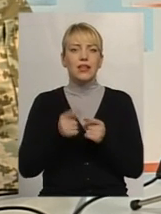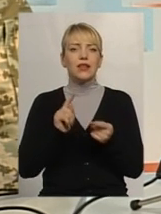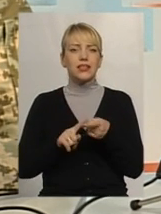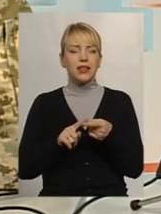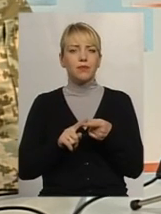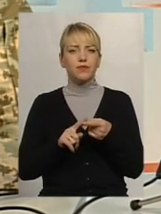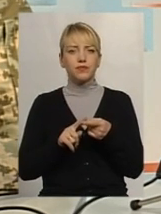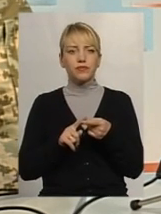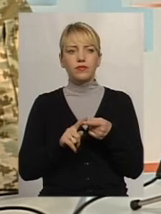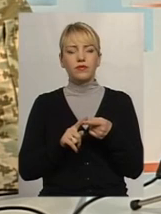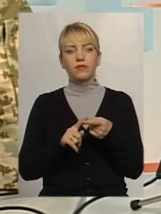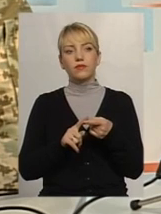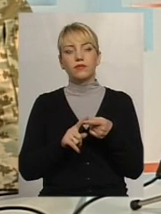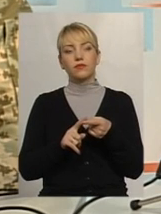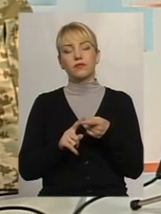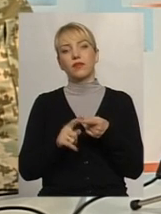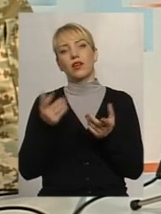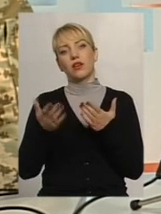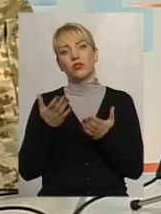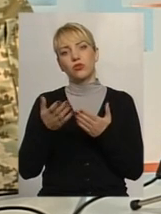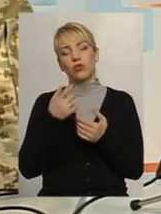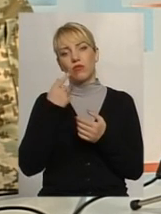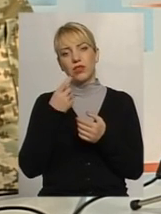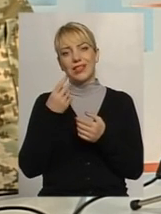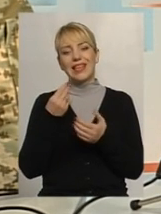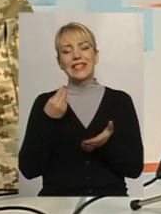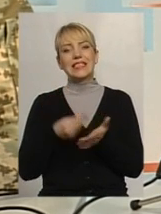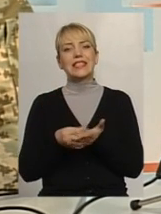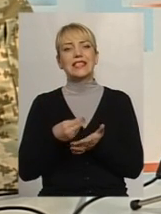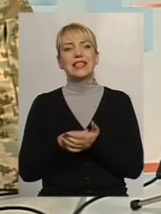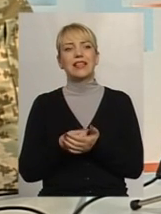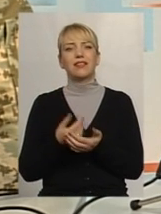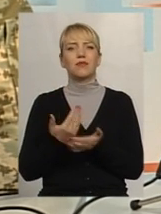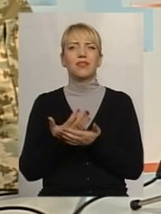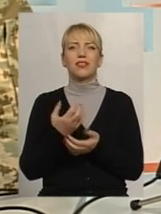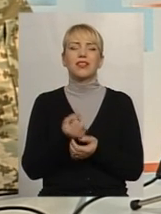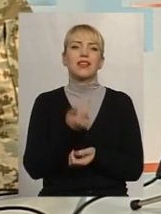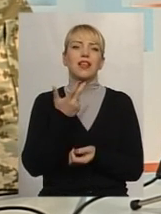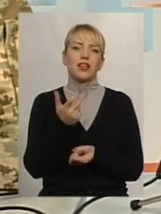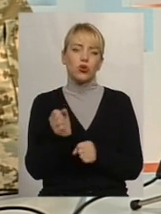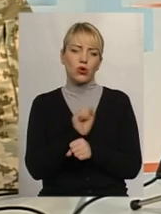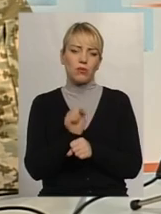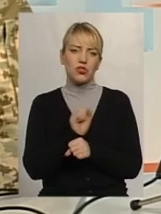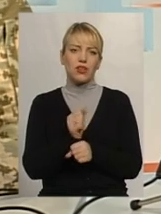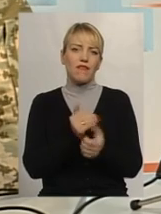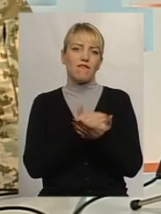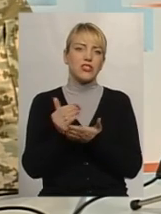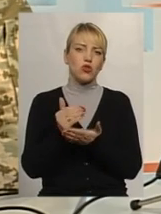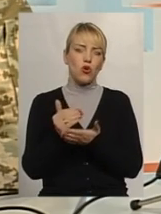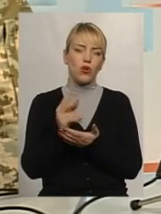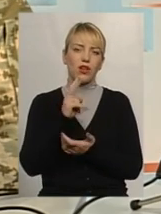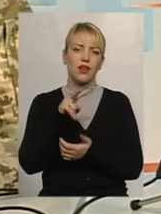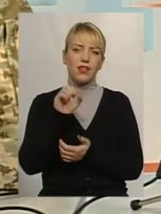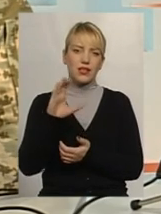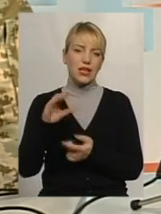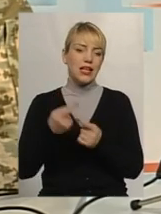виражаються ціною декількох автомобілів високого класу. Тобто, для країни це